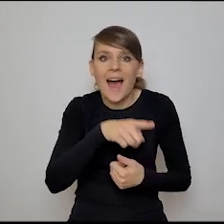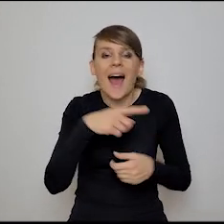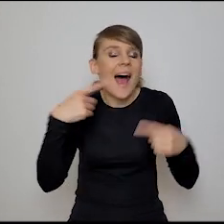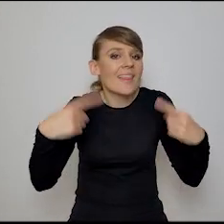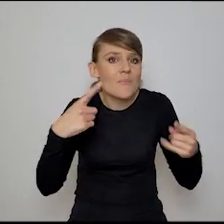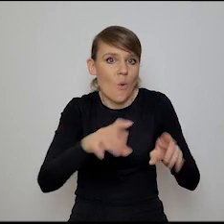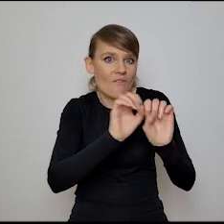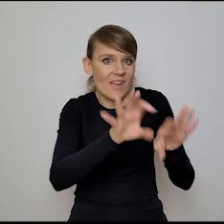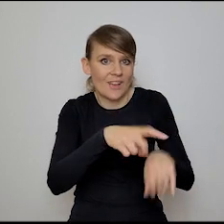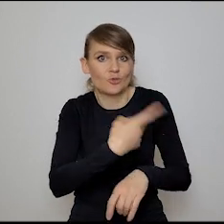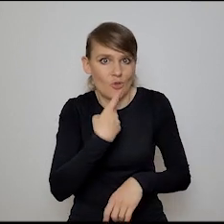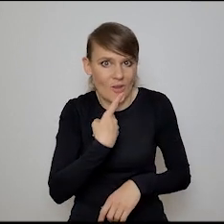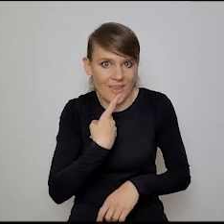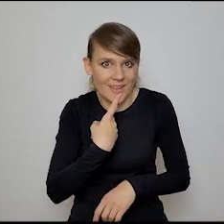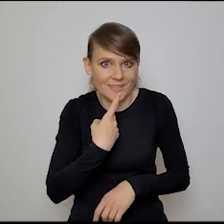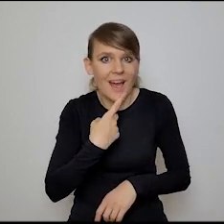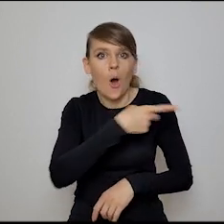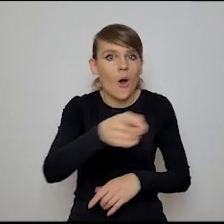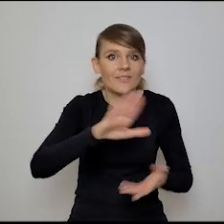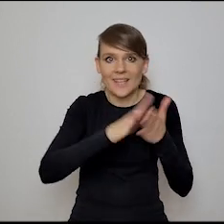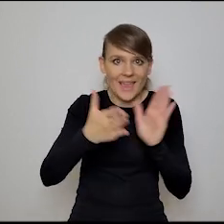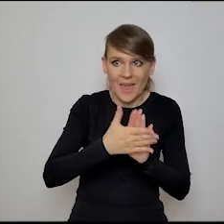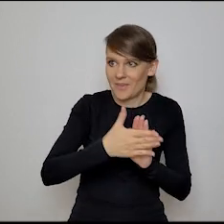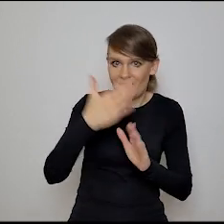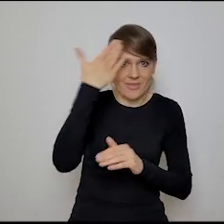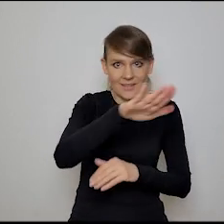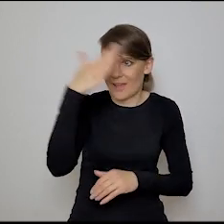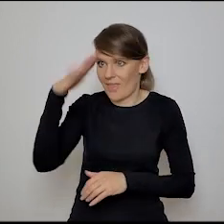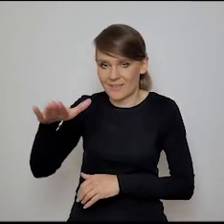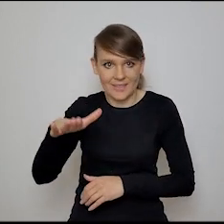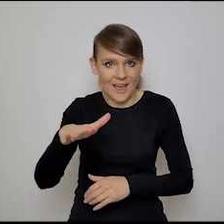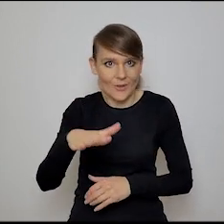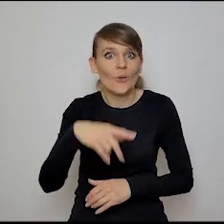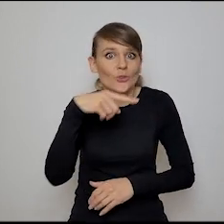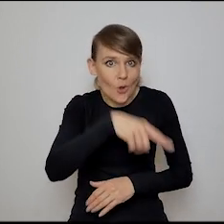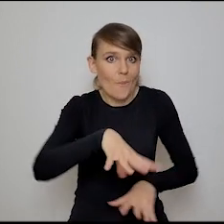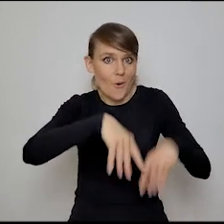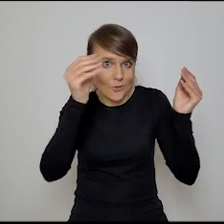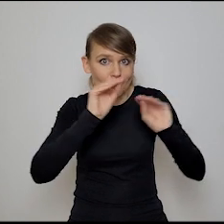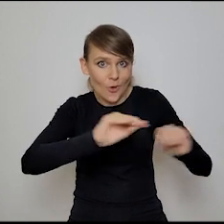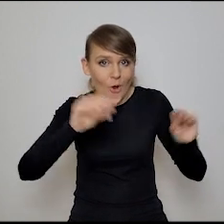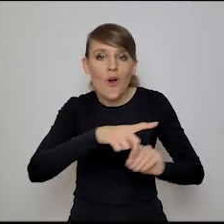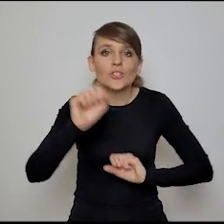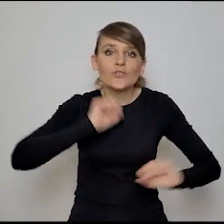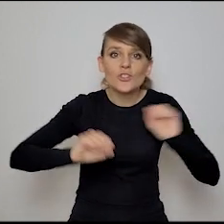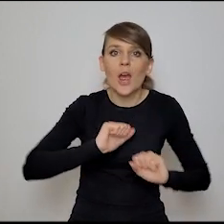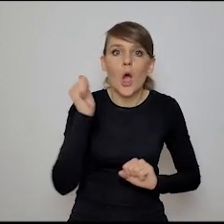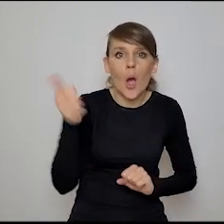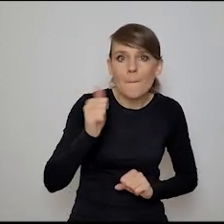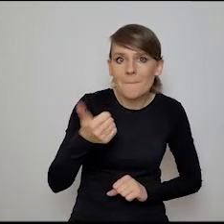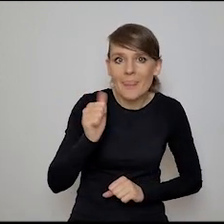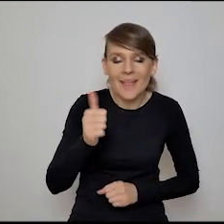nikim nie wytłumaczył, a jednocześnie oni się nawzajem nie znają. I od tego zaczyna się cała szkoła. Od ćwiczenia kompetencji